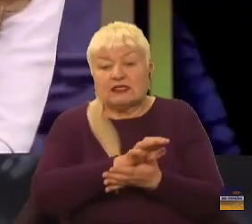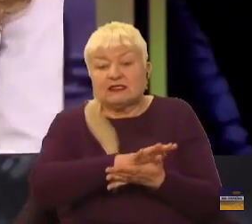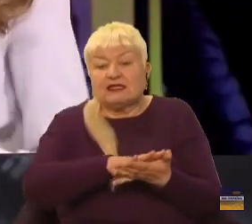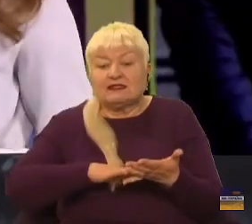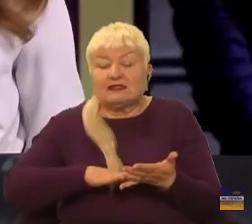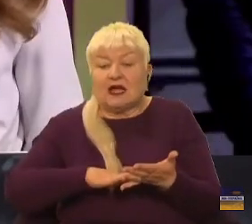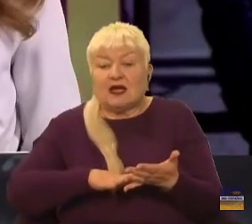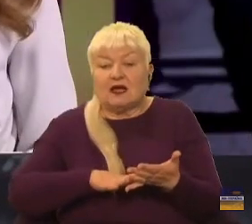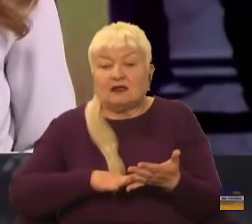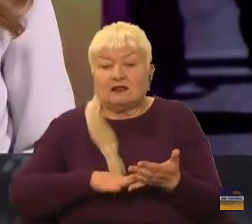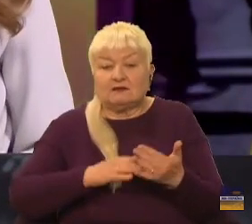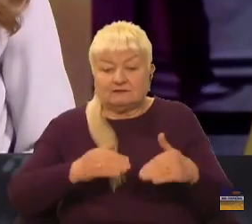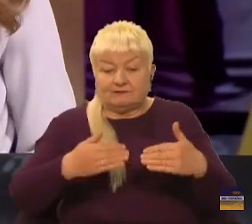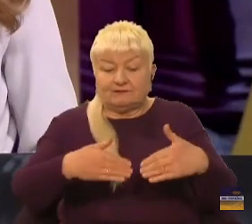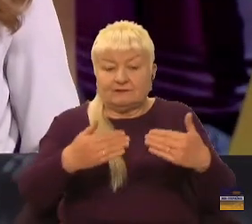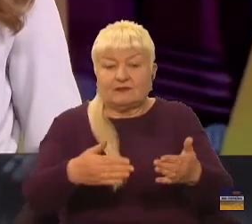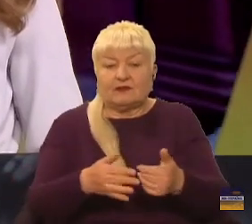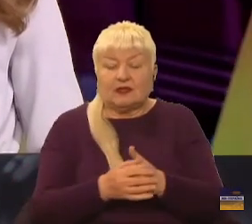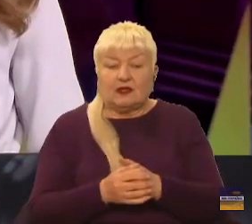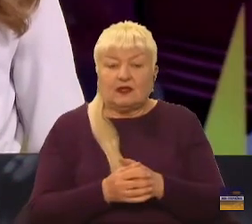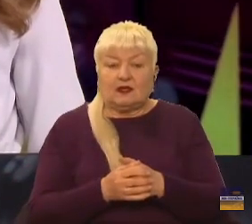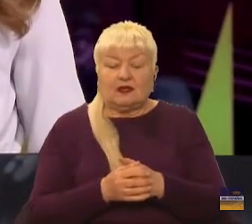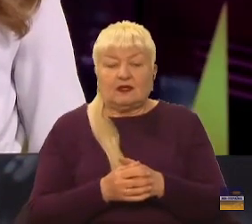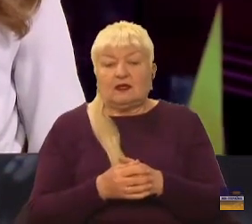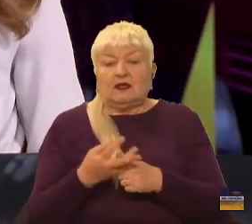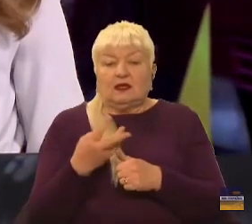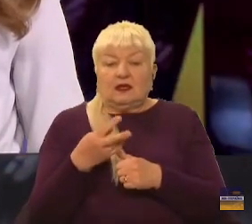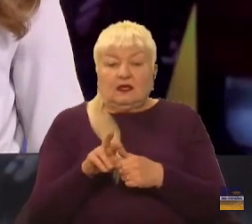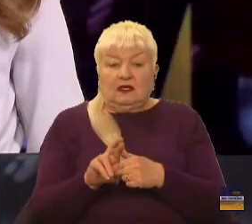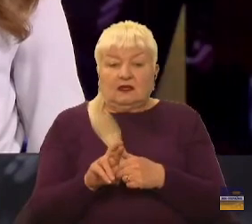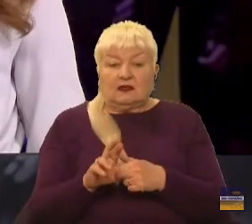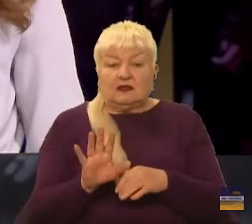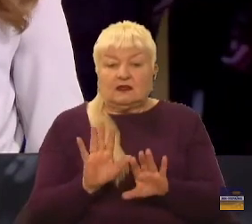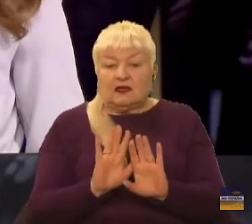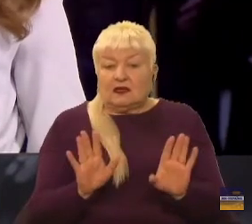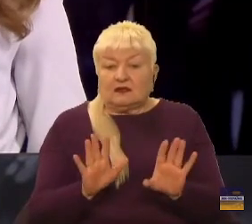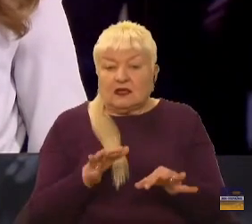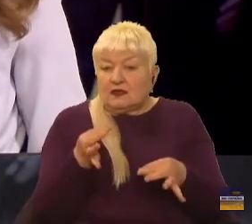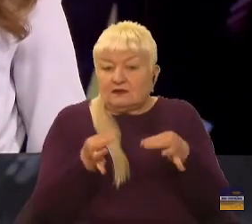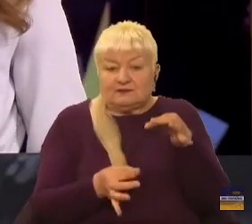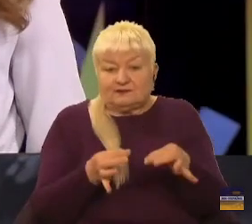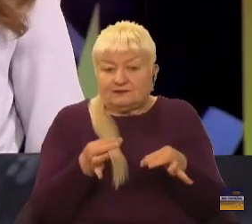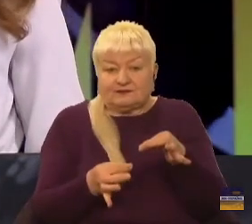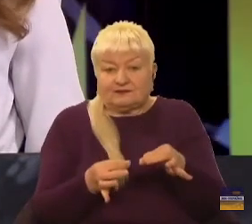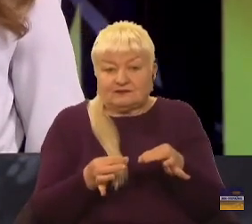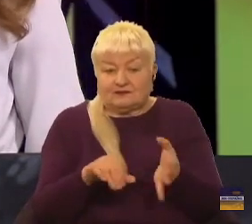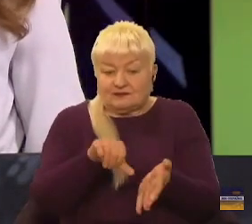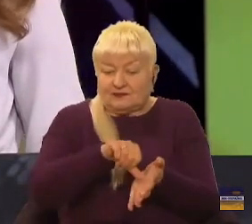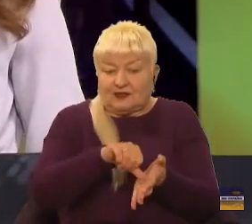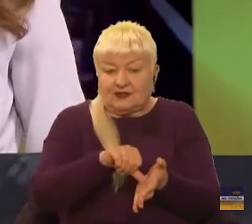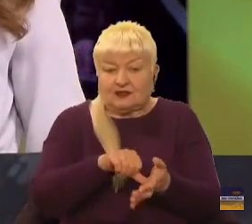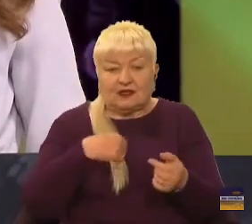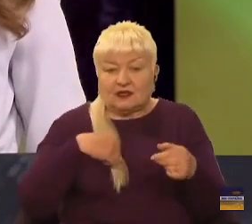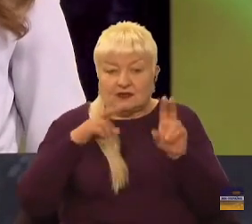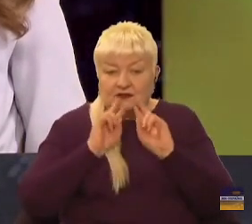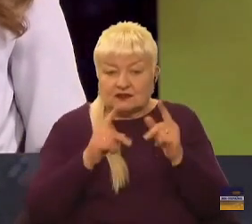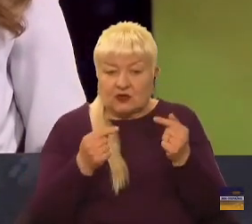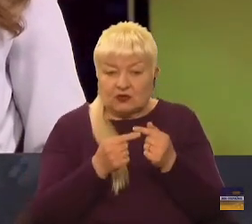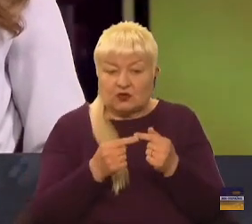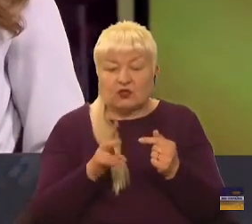запущено? Я не судова гілка влади, не знаю точно, але зазвичай,